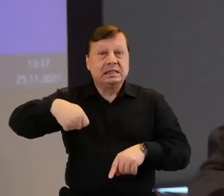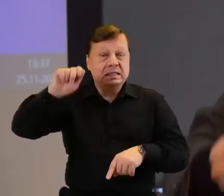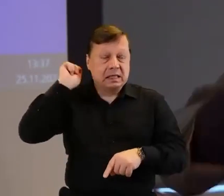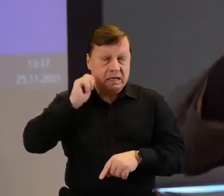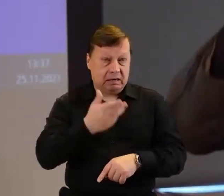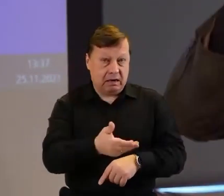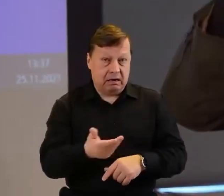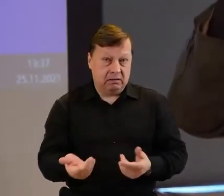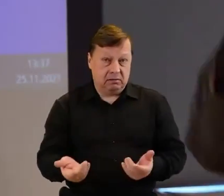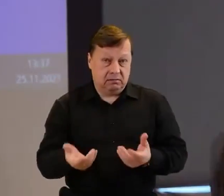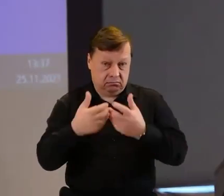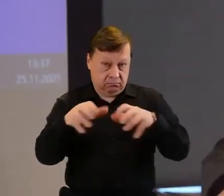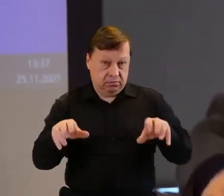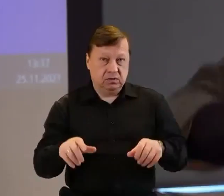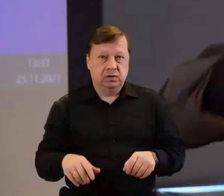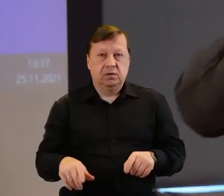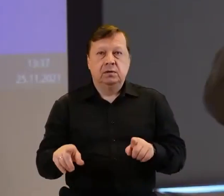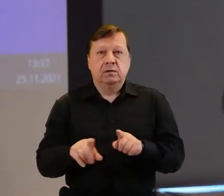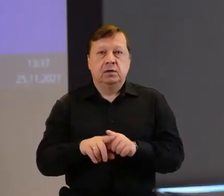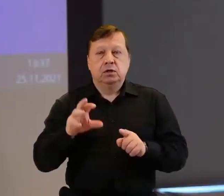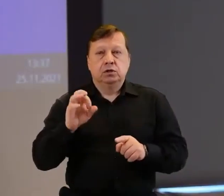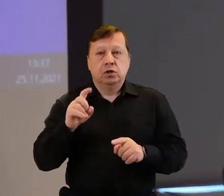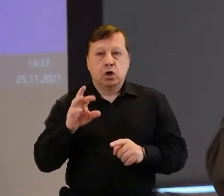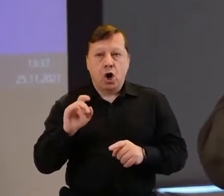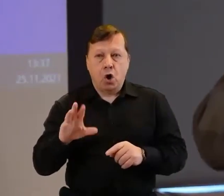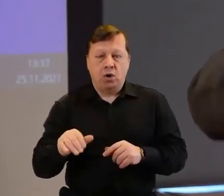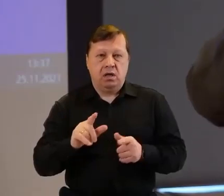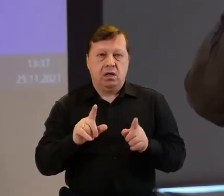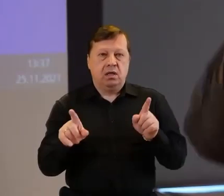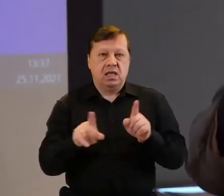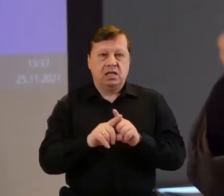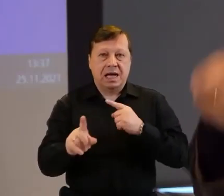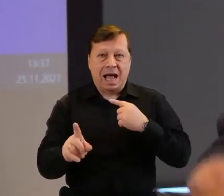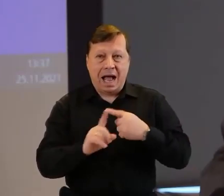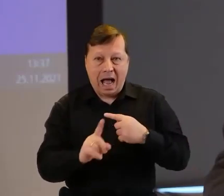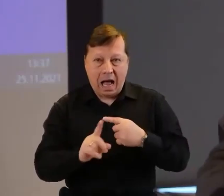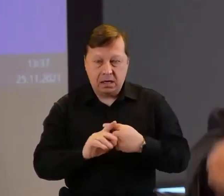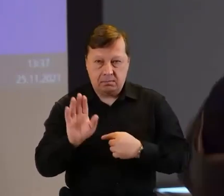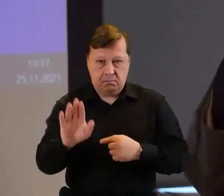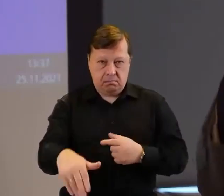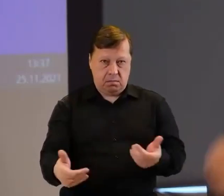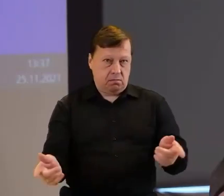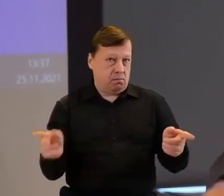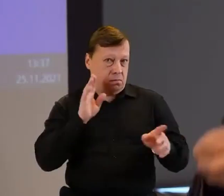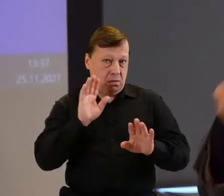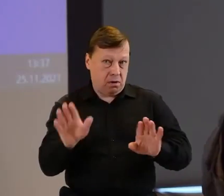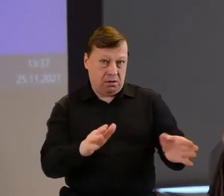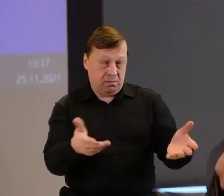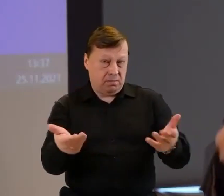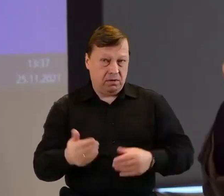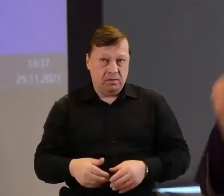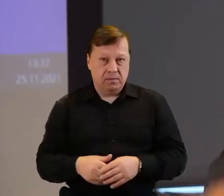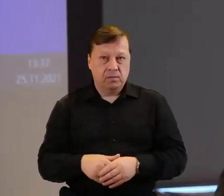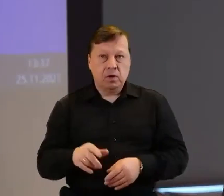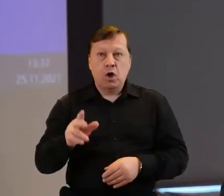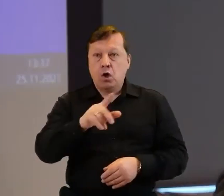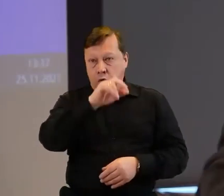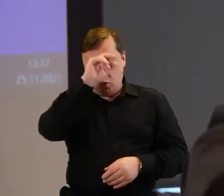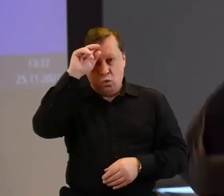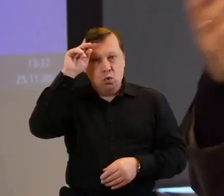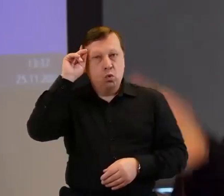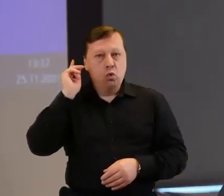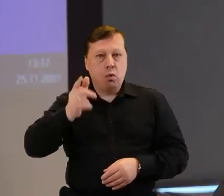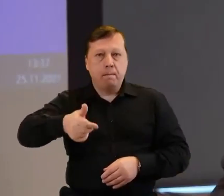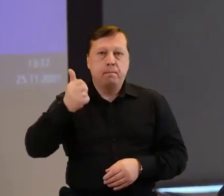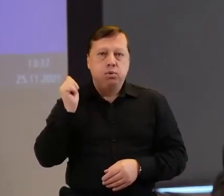Taki podział miały też sokoły. Potem wzięło to harcerstwo. To jest pomysł taki, że nie ma ludzi profesjonalnych